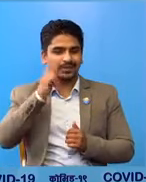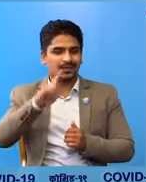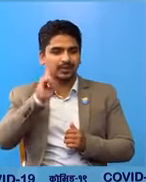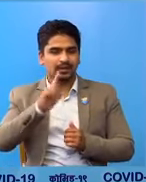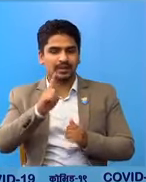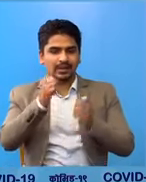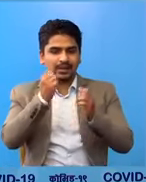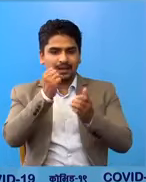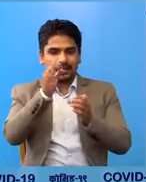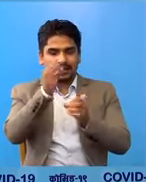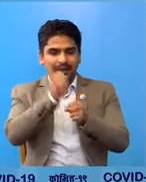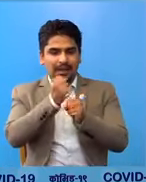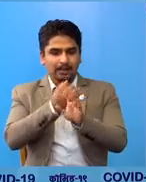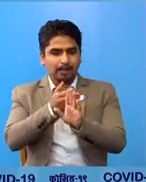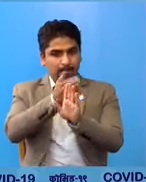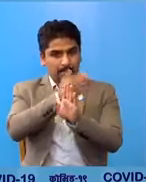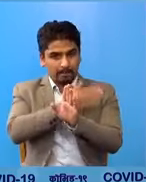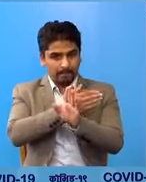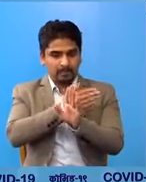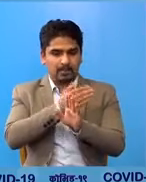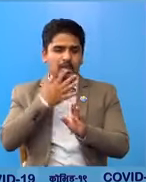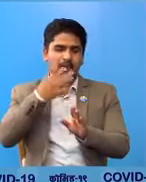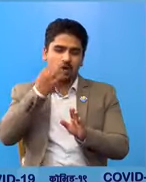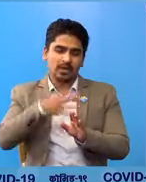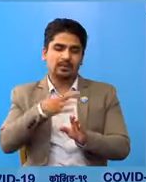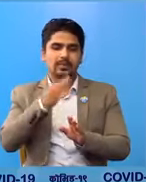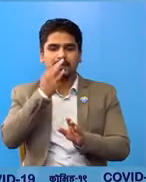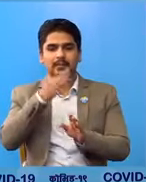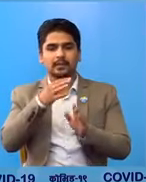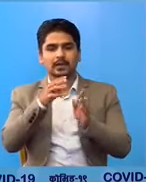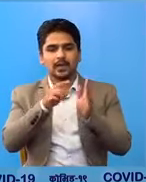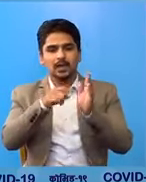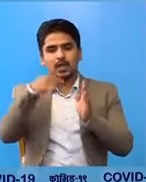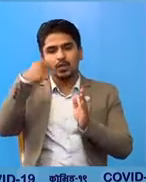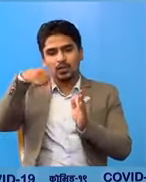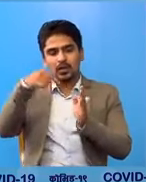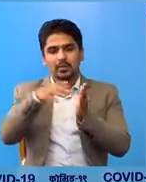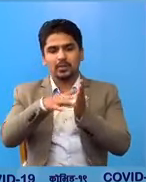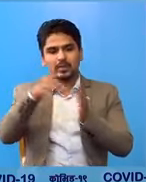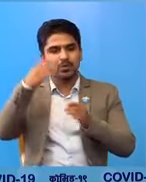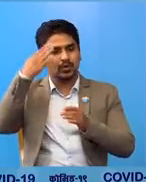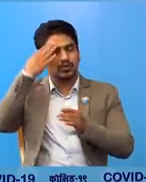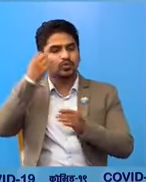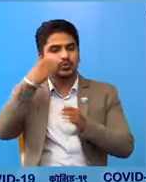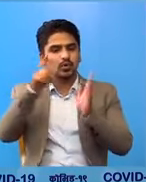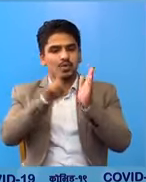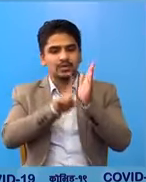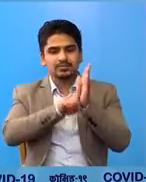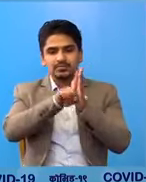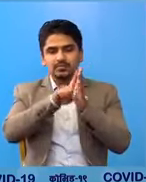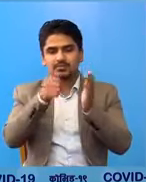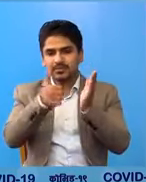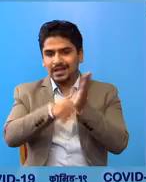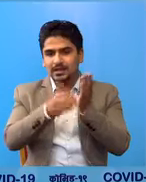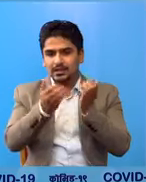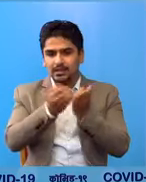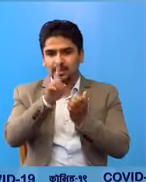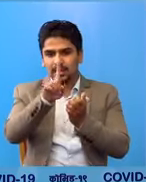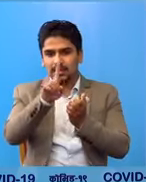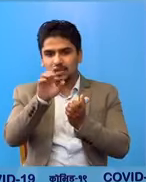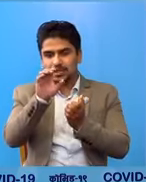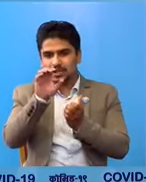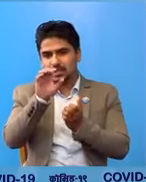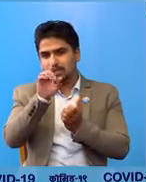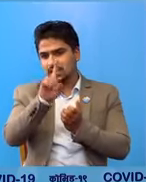कारे आरेम्ब गर्णु वन्दा पहिला अनिवारे रूपमा थर्मोमीटर बाट जरुको जाज गर्ने र सहे दसमलब चार